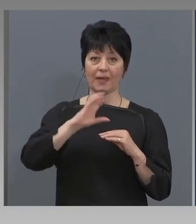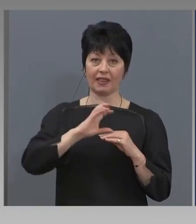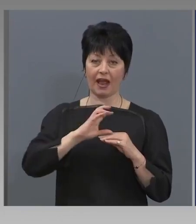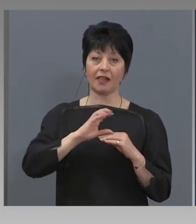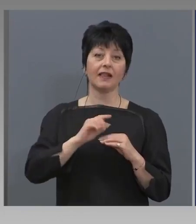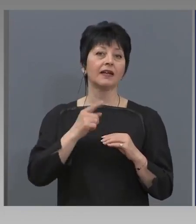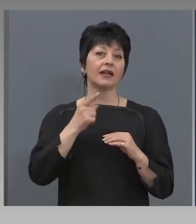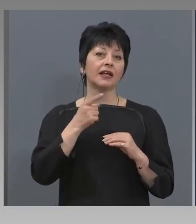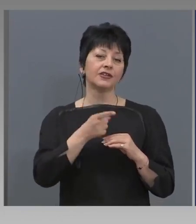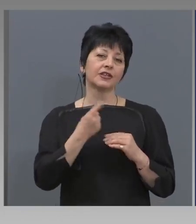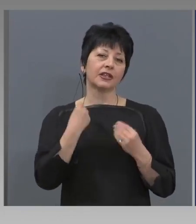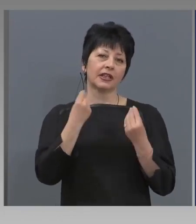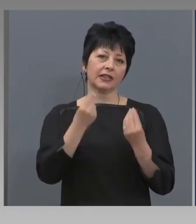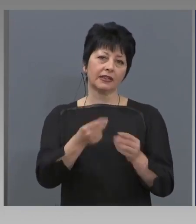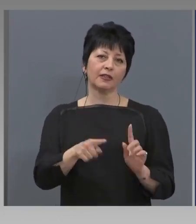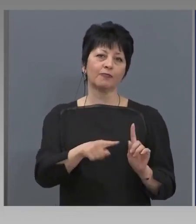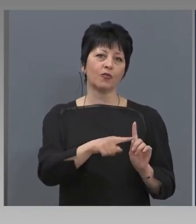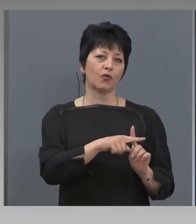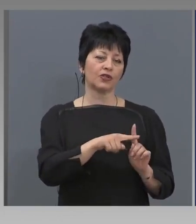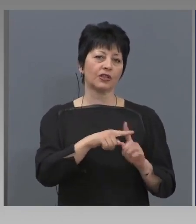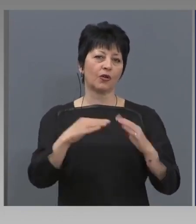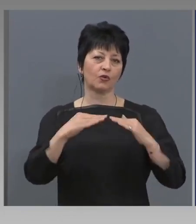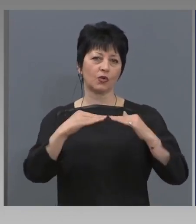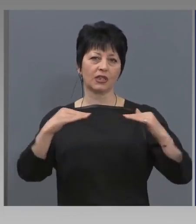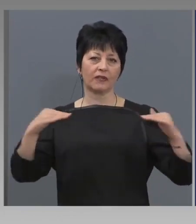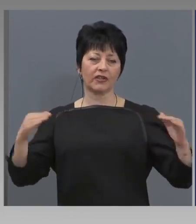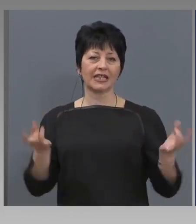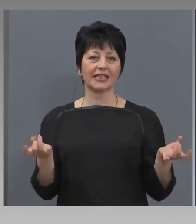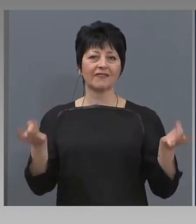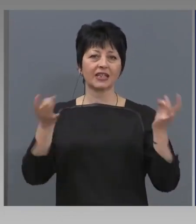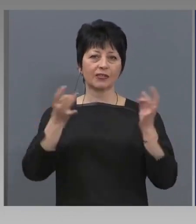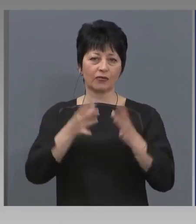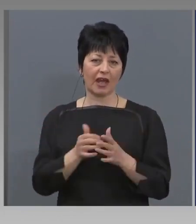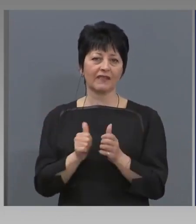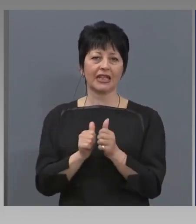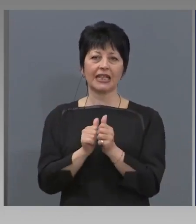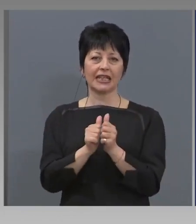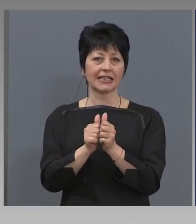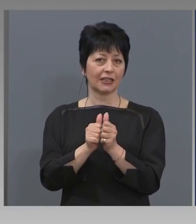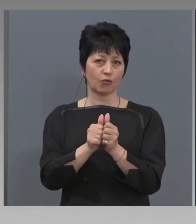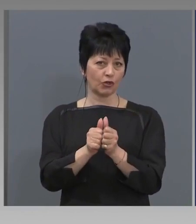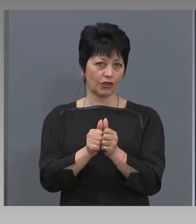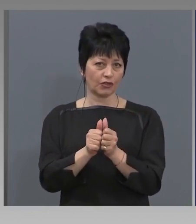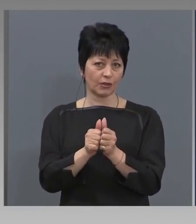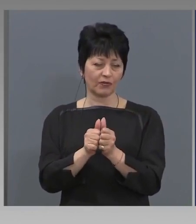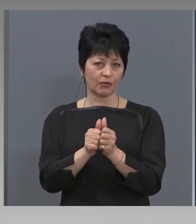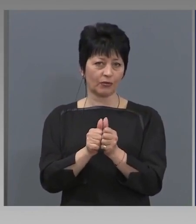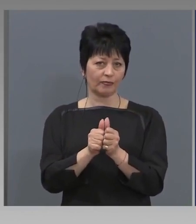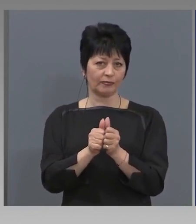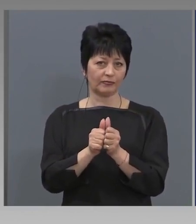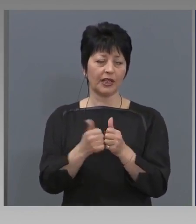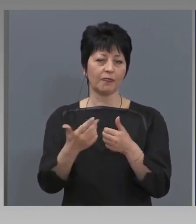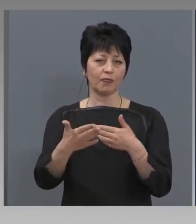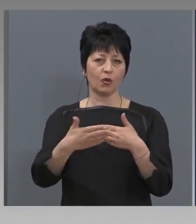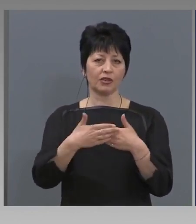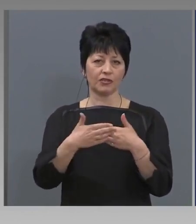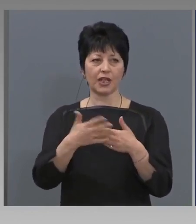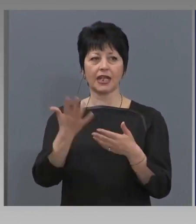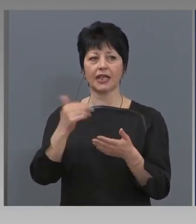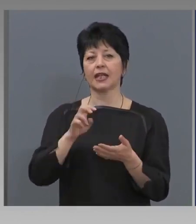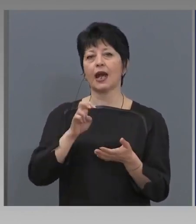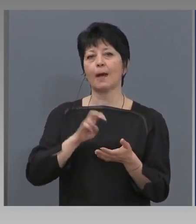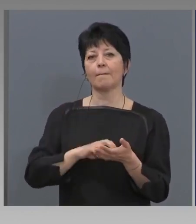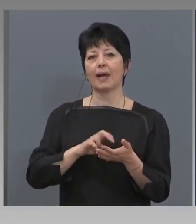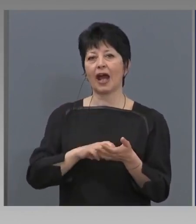ще дадат положително становище за установяване на тясно сътрудничество по отношение на банковия съюз,